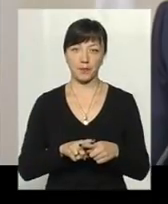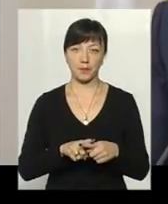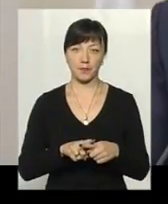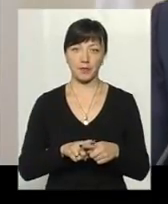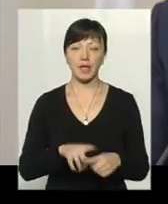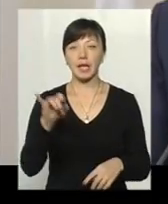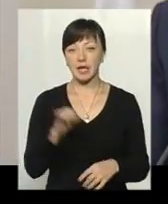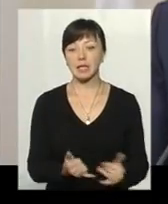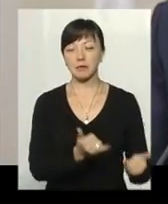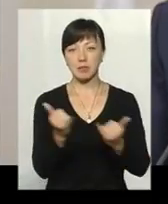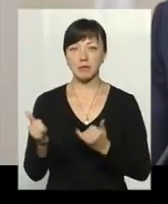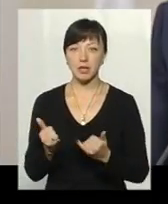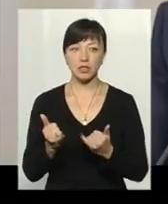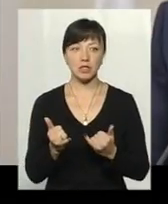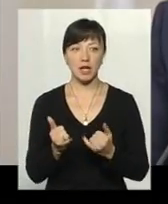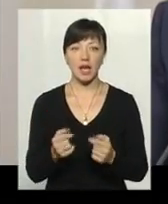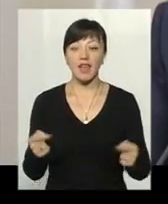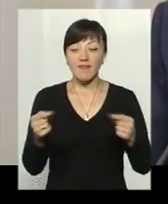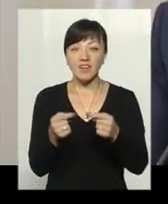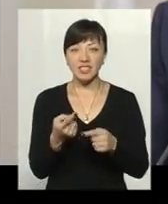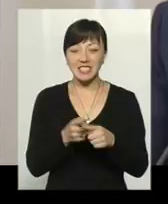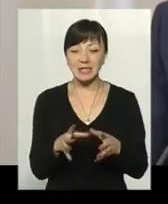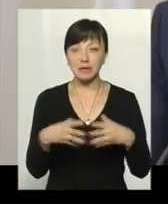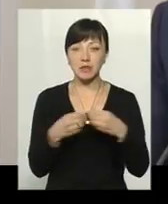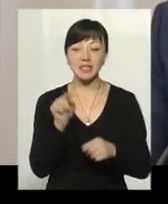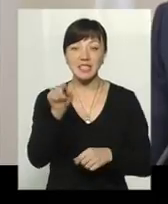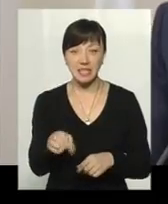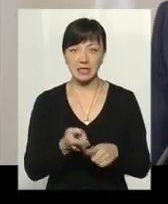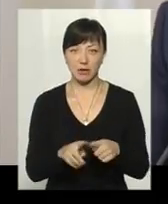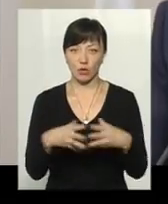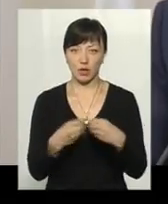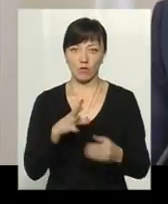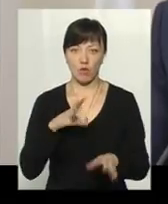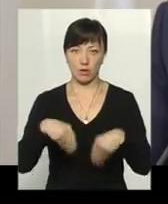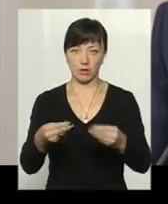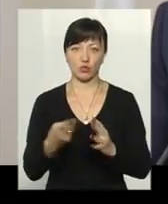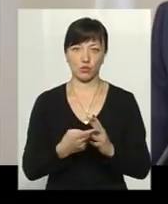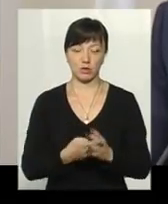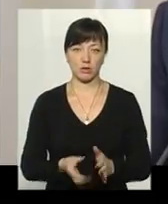і забезпечити ідентифікацію цієї родини, щоб саме їй, цій родині було призначено.